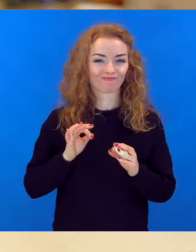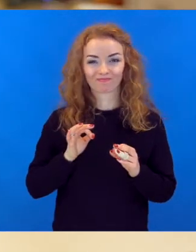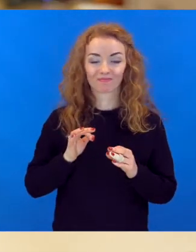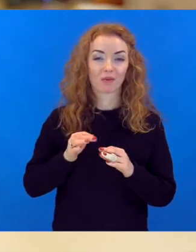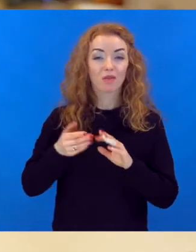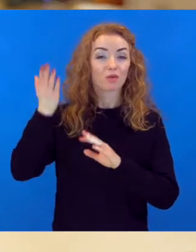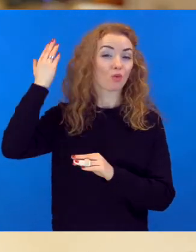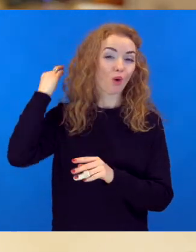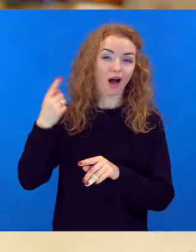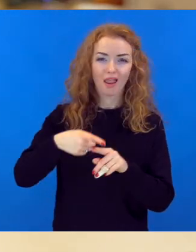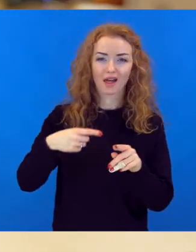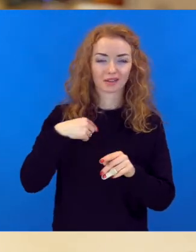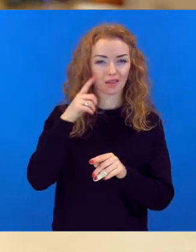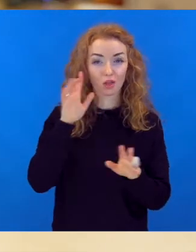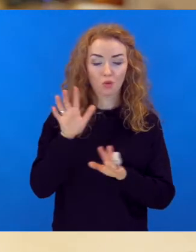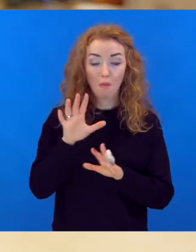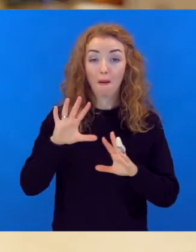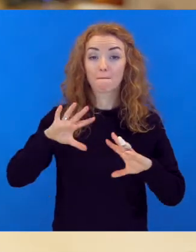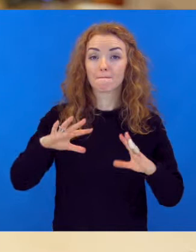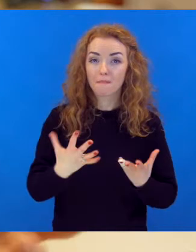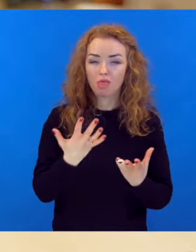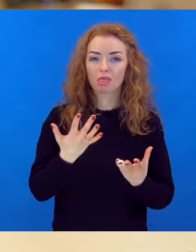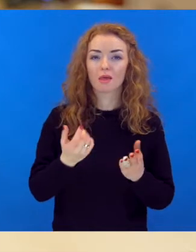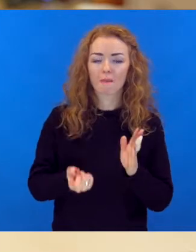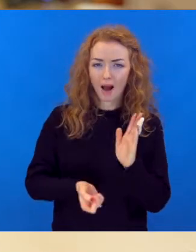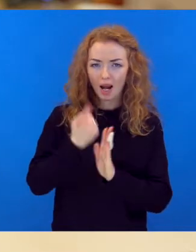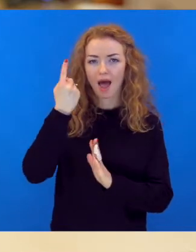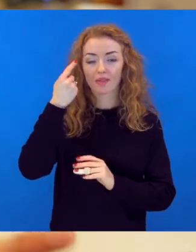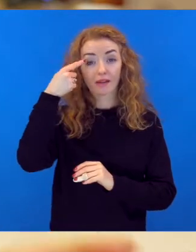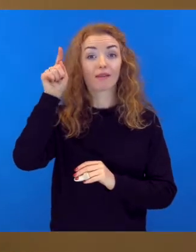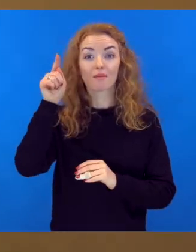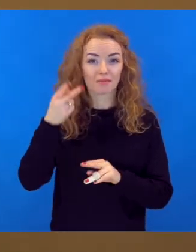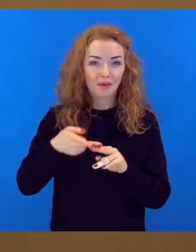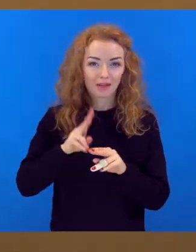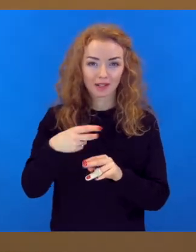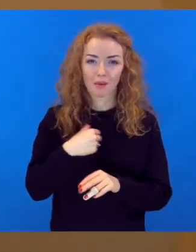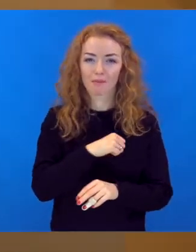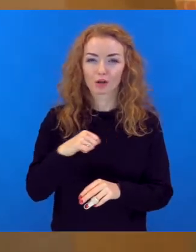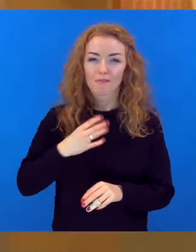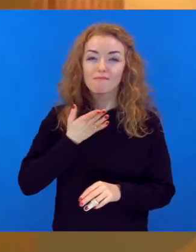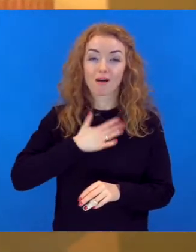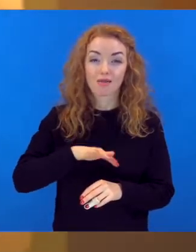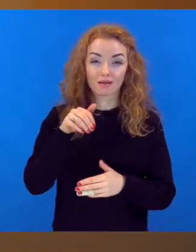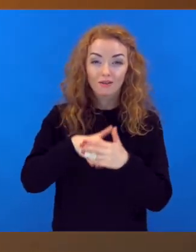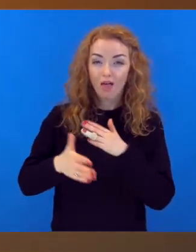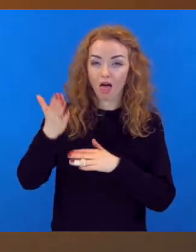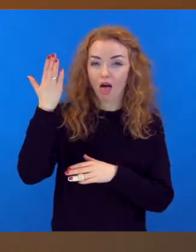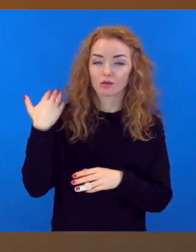Tad es vēl par to nedomāju. Man sāka pilnāt tās idejas, jo man patīk vēstures. Pats interesējos kā arī